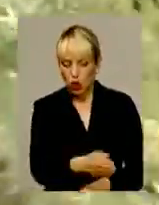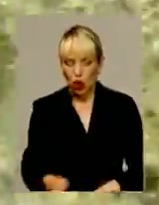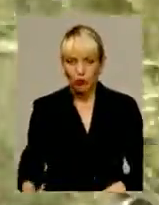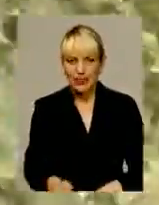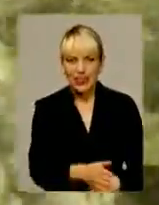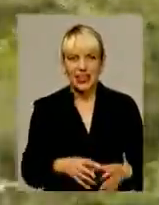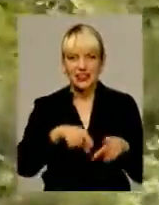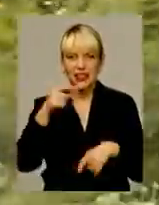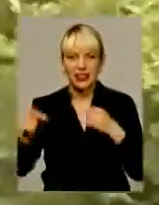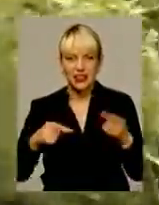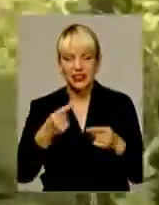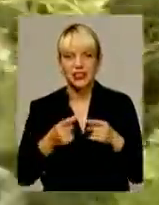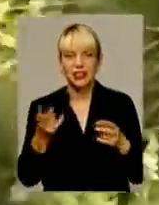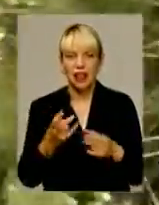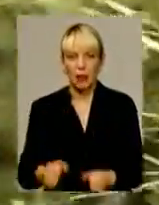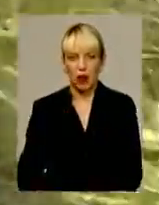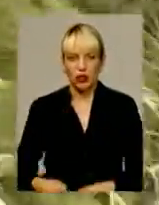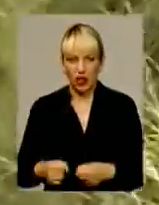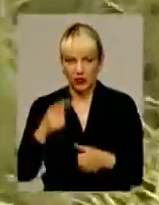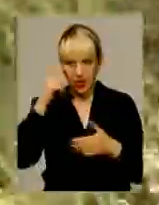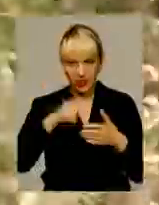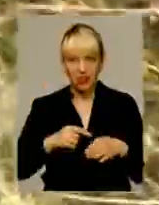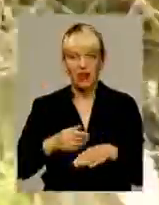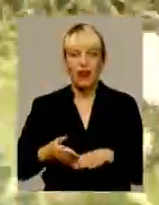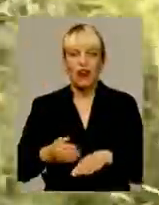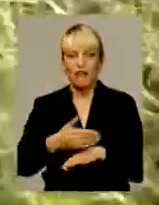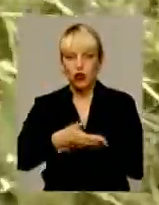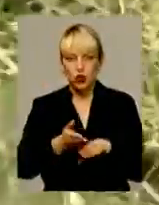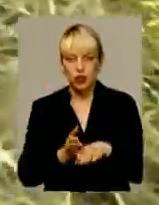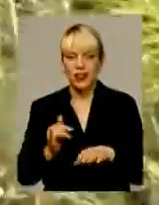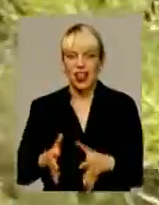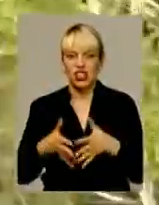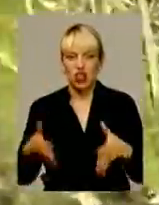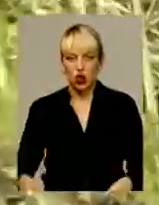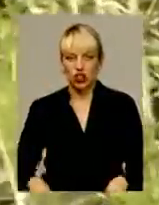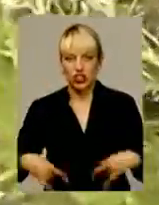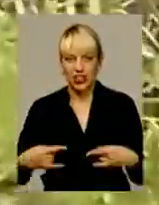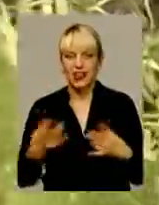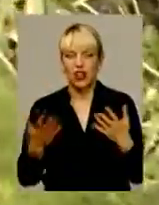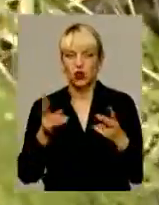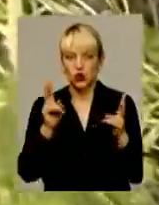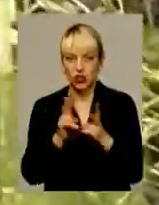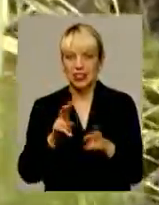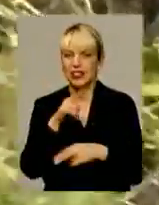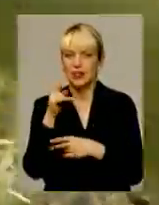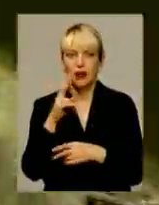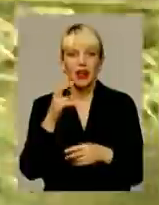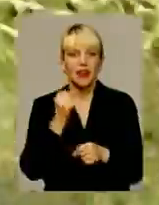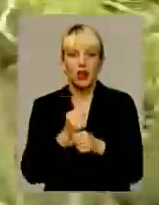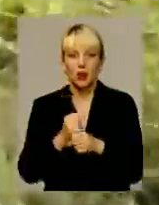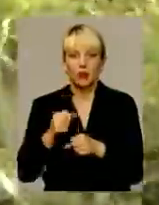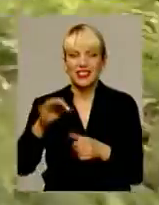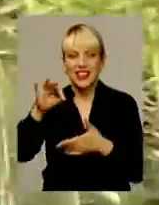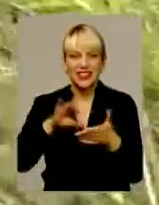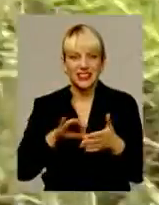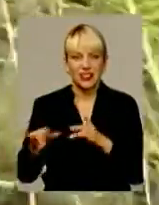розгребіть листя. Одягайте надійне взуття та широкі штани. Якщо ж таки зустріли змію, не робіть різких рухів, а спокійно її